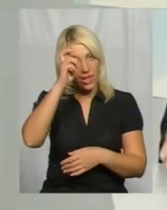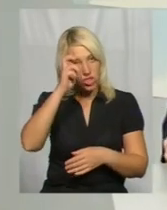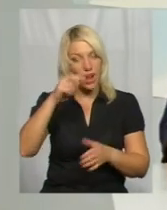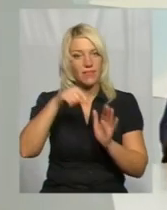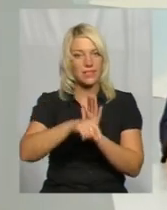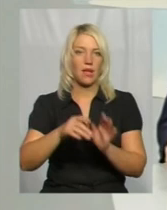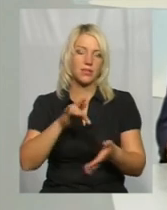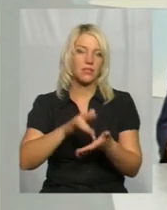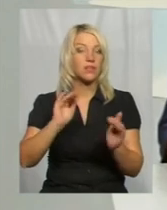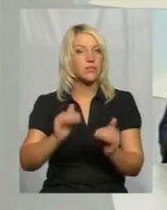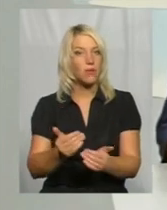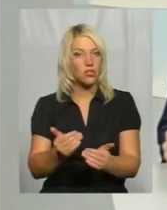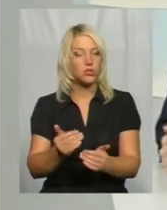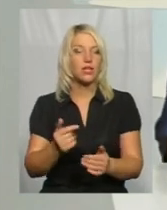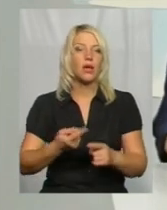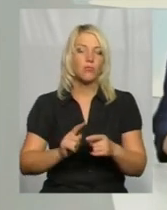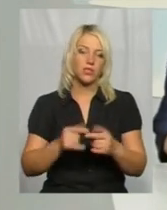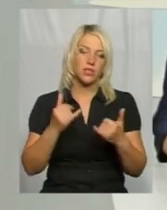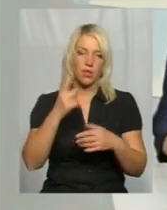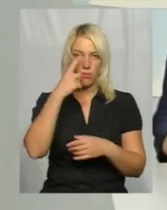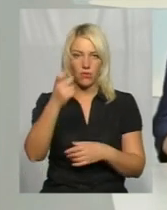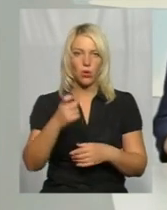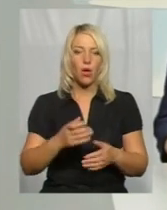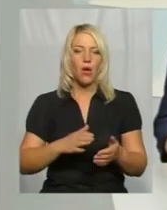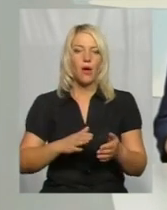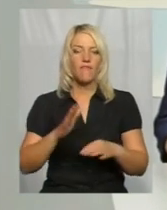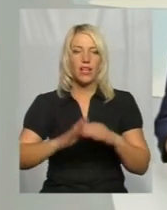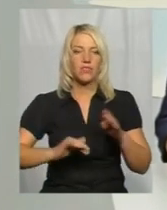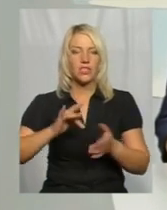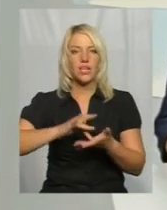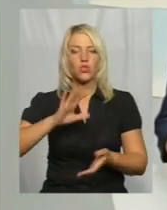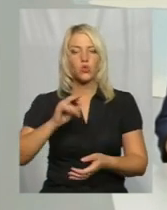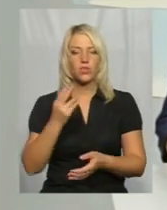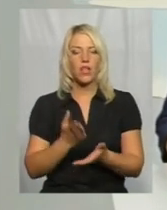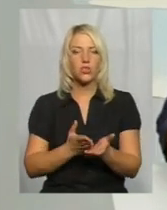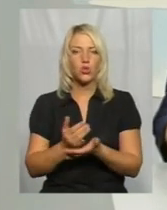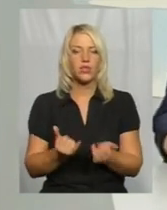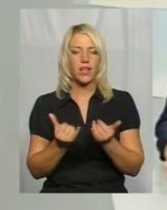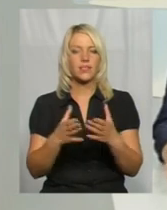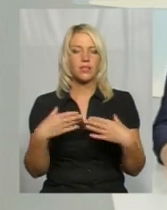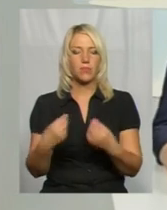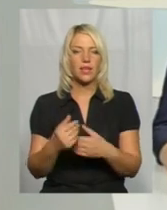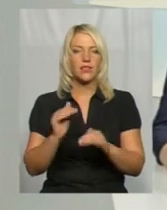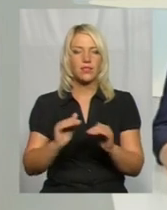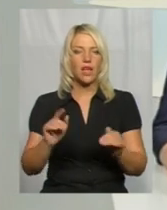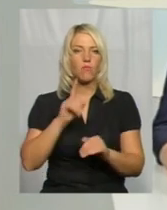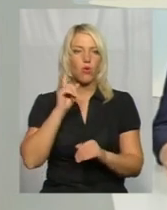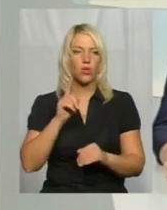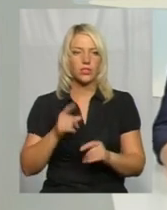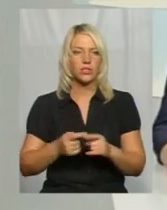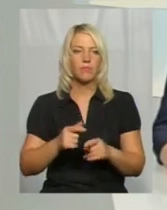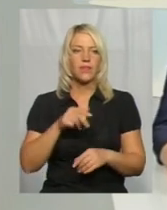центрів, зменшується. Про це нині повідомила провідний фахівець Центру соціальних служб для сім'ї, дітей та молоді Тетяна